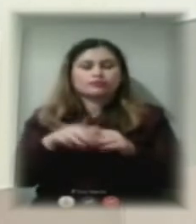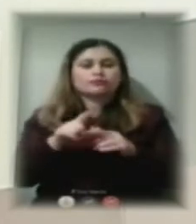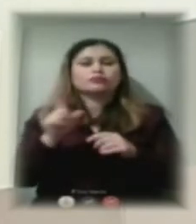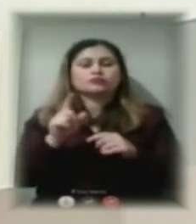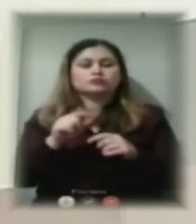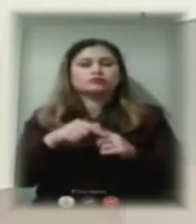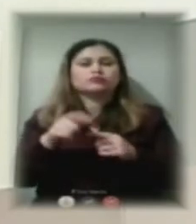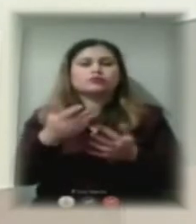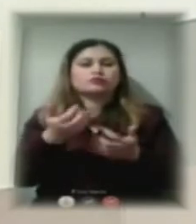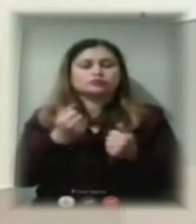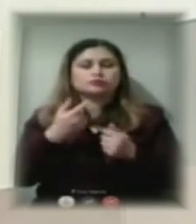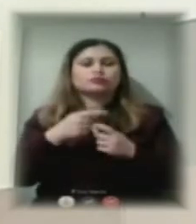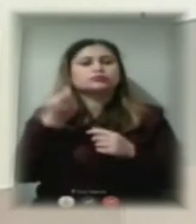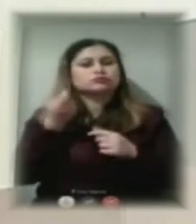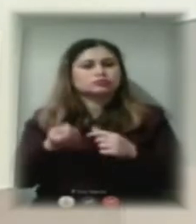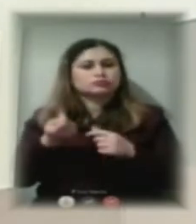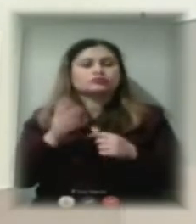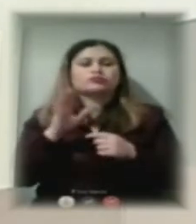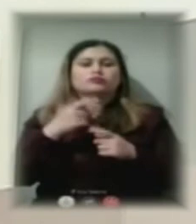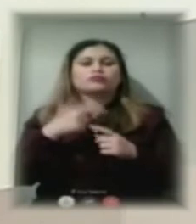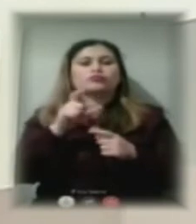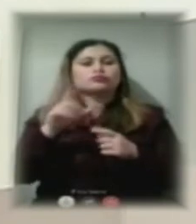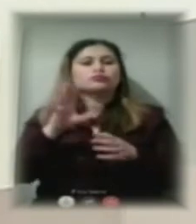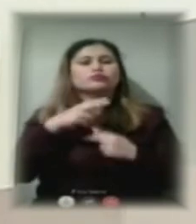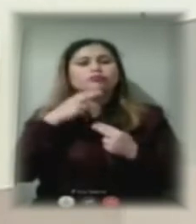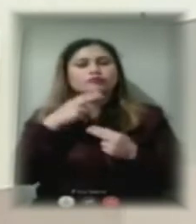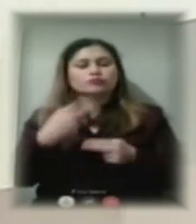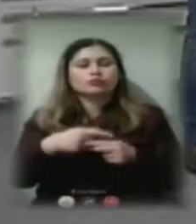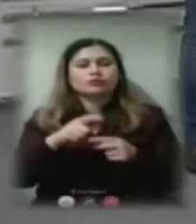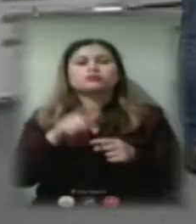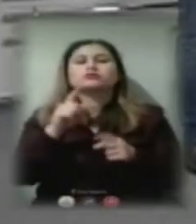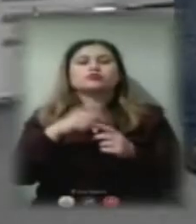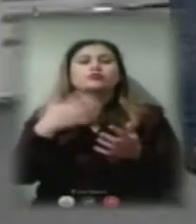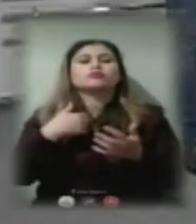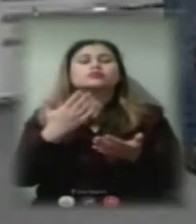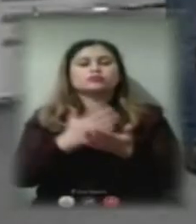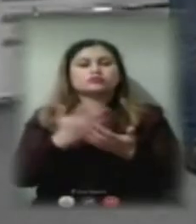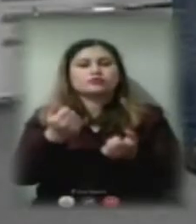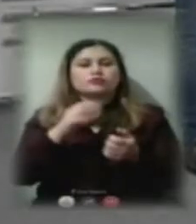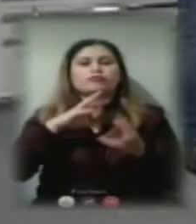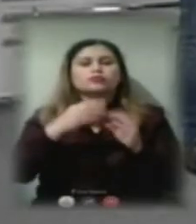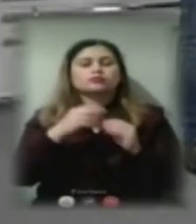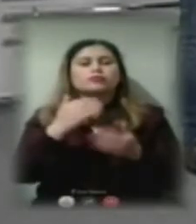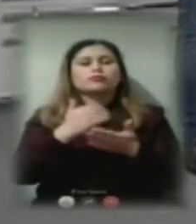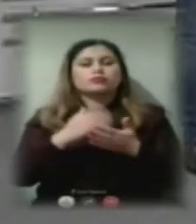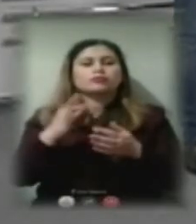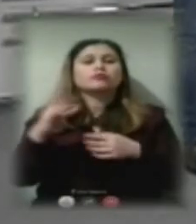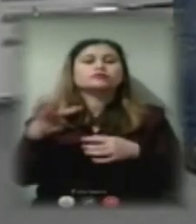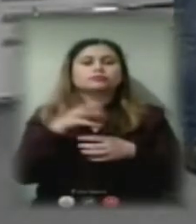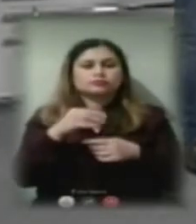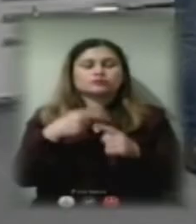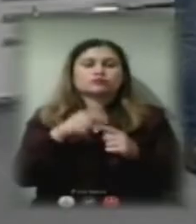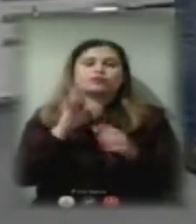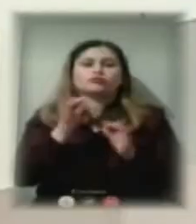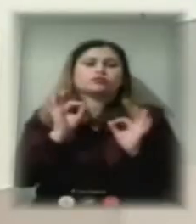буде більше цінити, по-перше, а по-друге, нам потрібно мати загальну програму для всіх, і це буде справедливо.